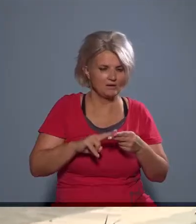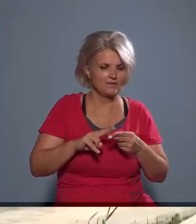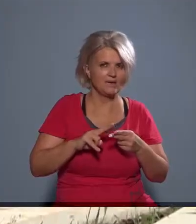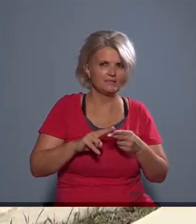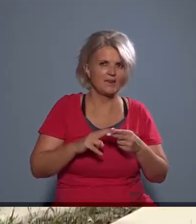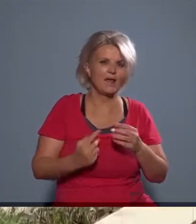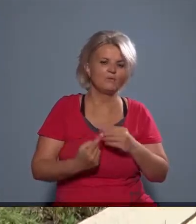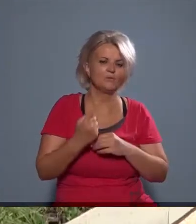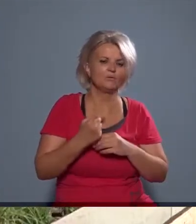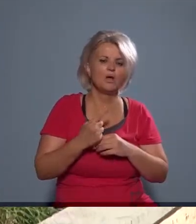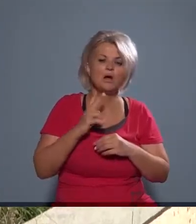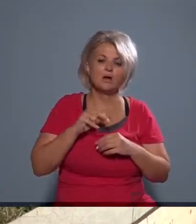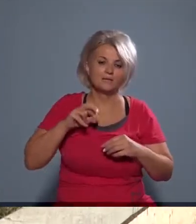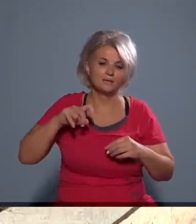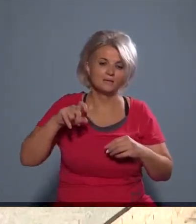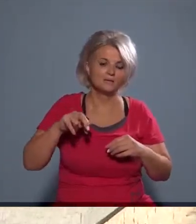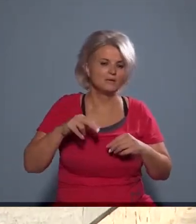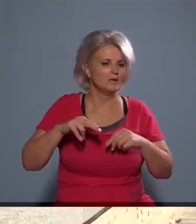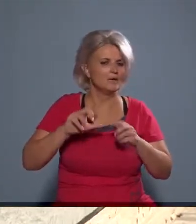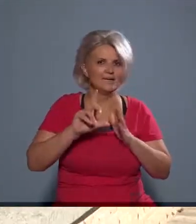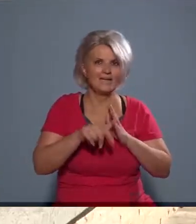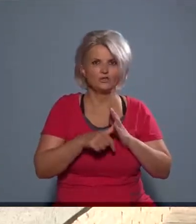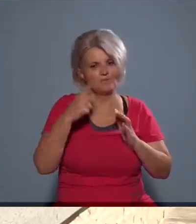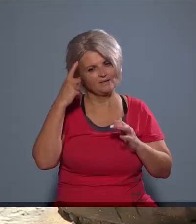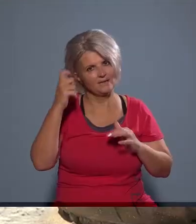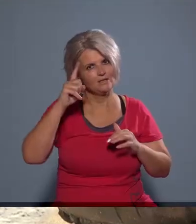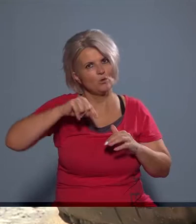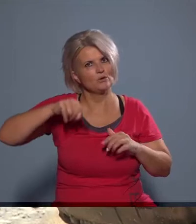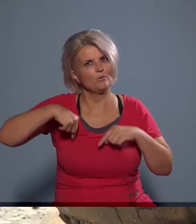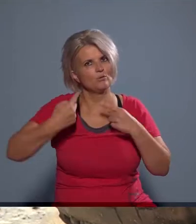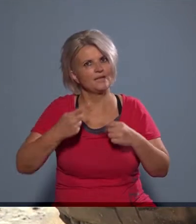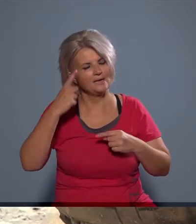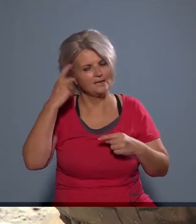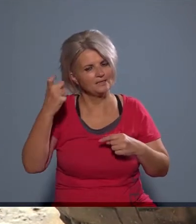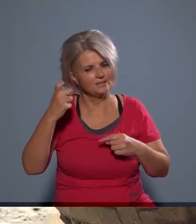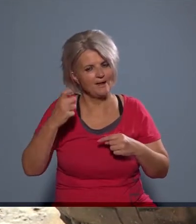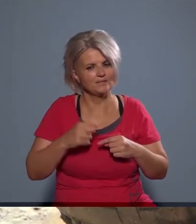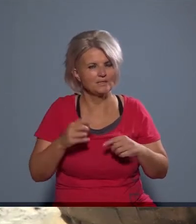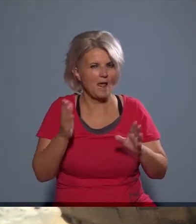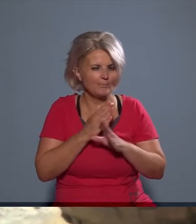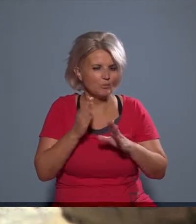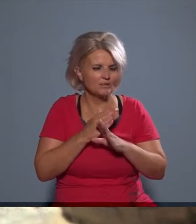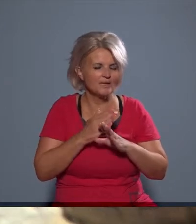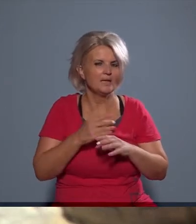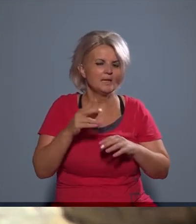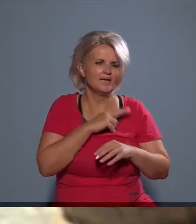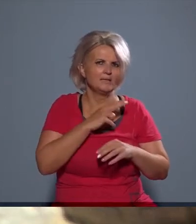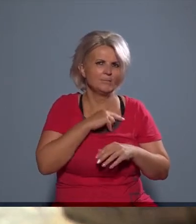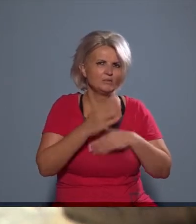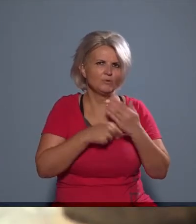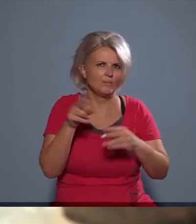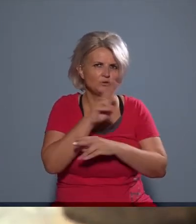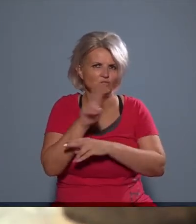rendszeresen arra járók is csak hónapok után bukkannak az eldugottabb darabokra, ezért érdemes nem csak úgy, hanem